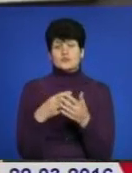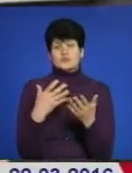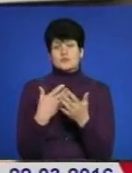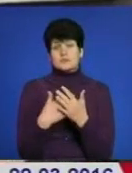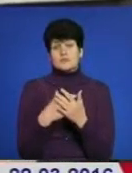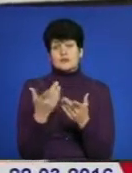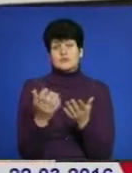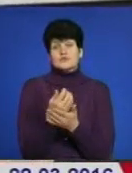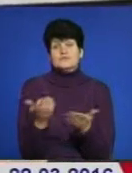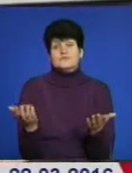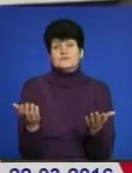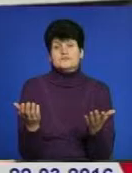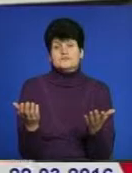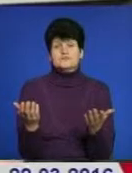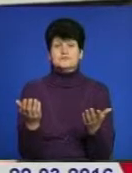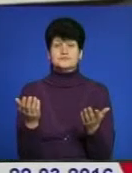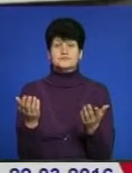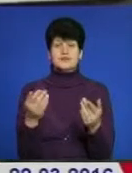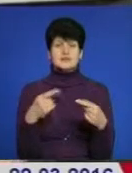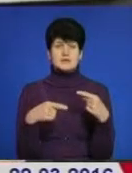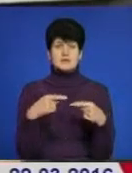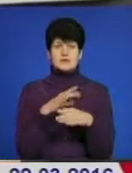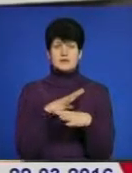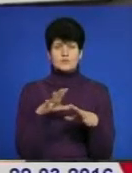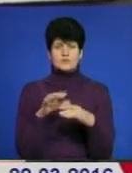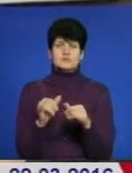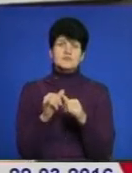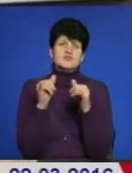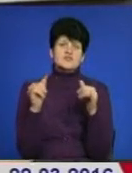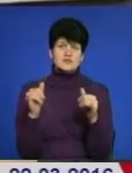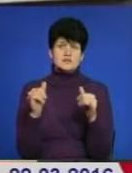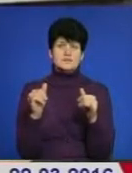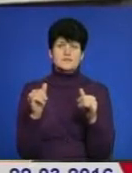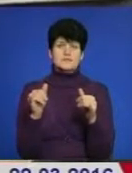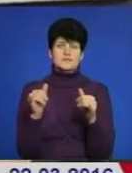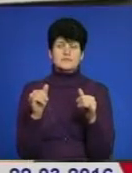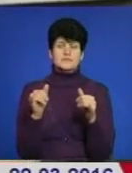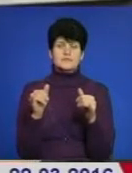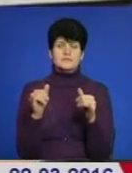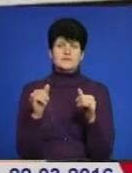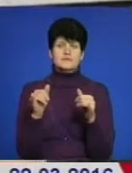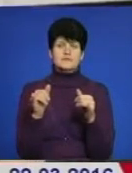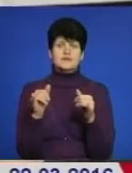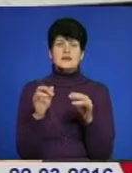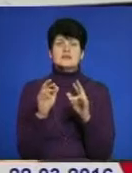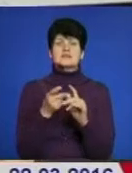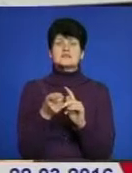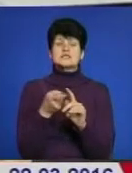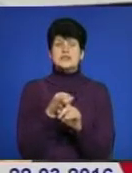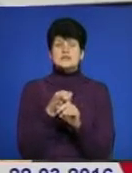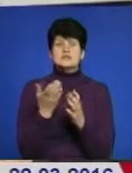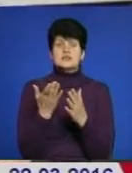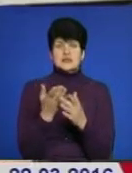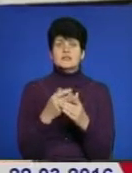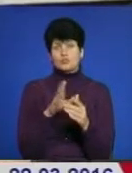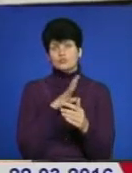виходить. Тобто сперечатися не будете, підвищать, на тролейбуси не пересядеть. Ну, залежно по маршруту, коли